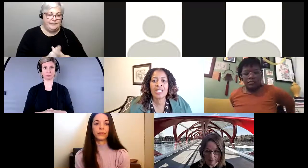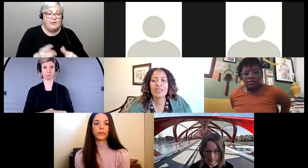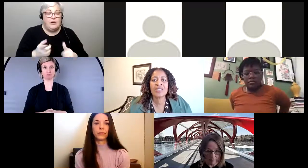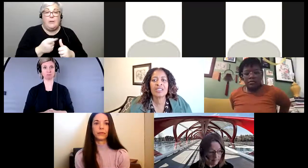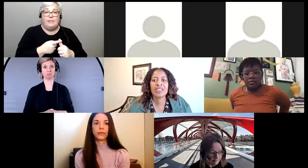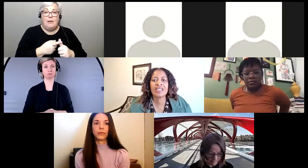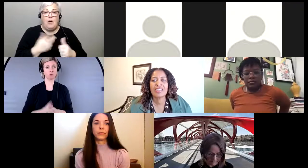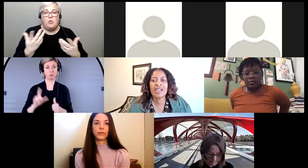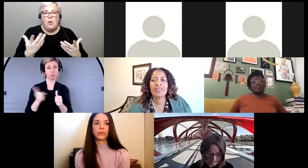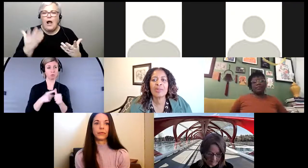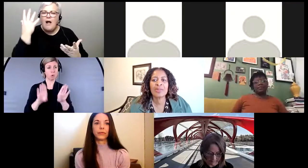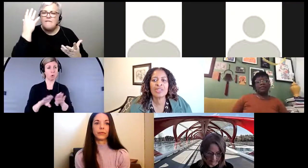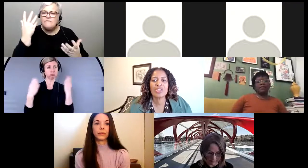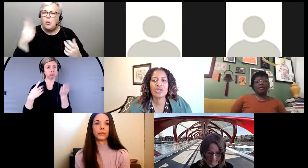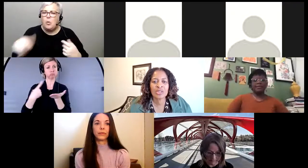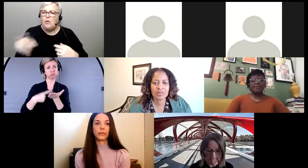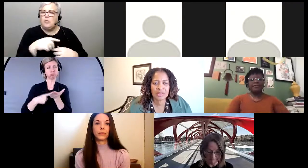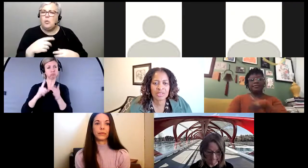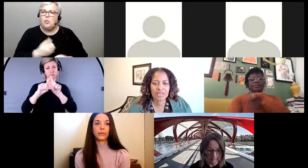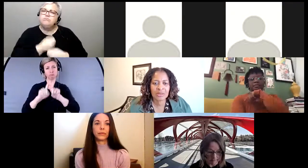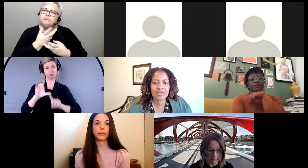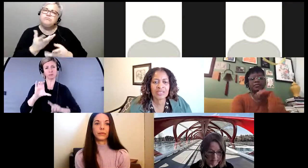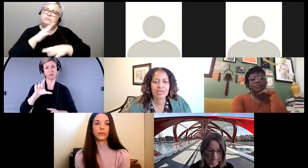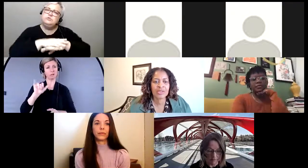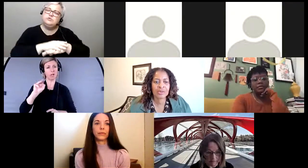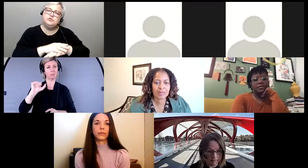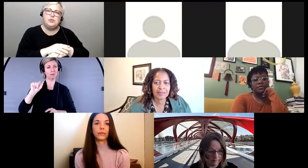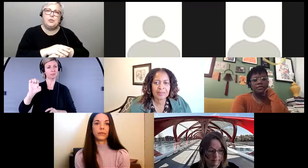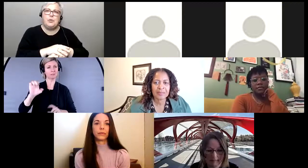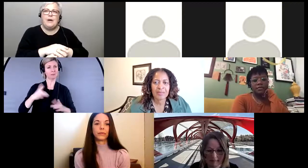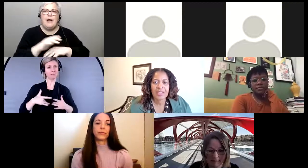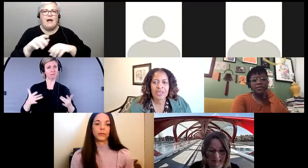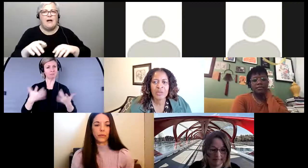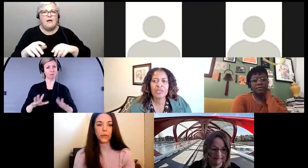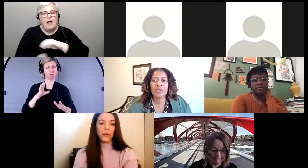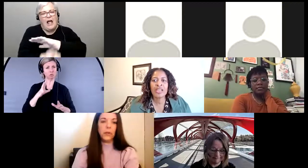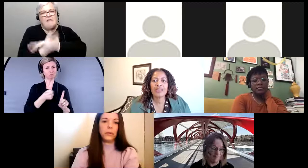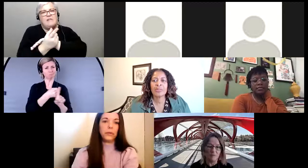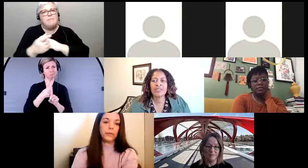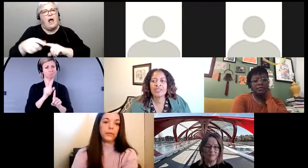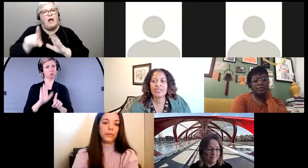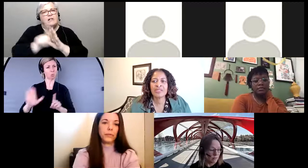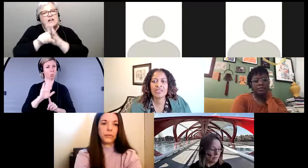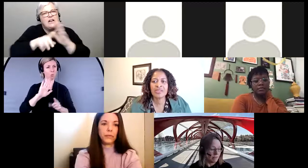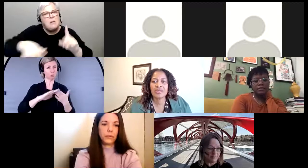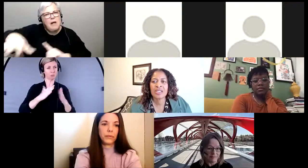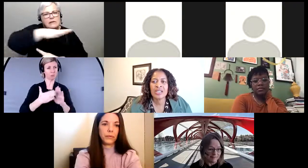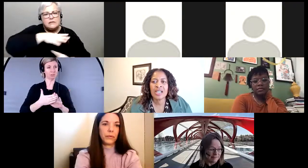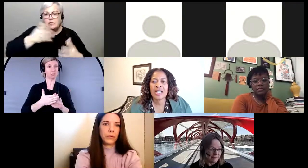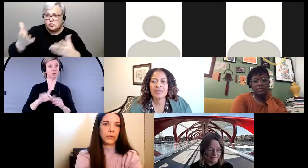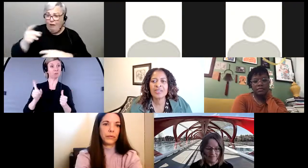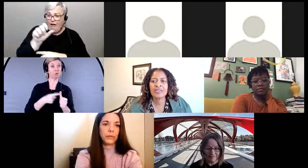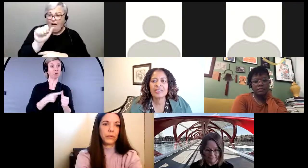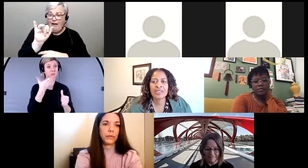vous entendre parler des événements climatiques qui ont lieu dans votre communauté. Commençons avec toi, Amy. Nous